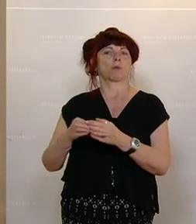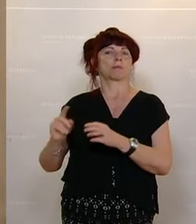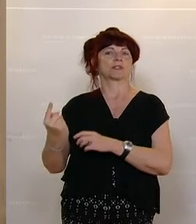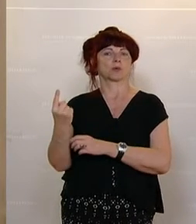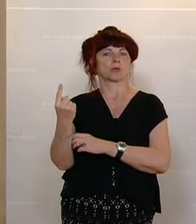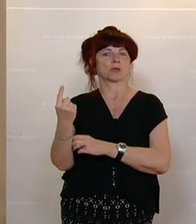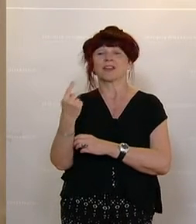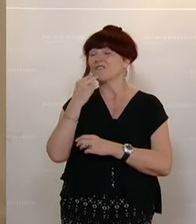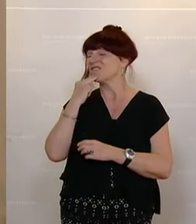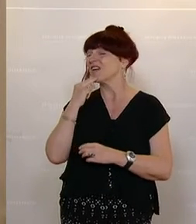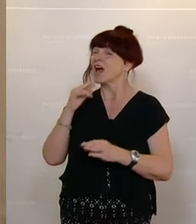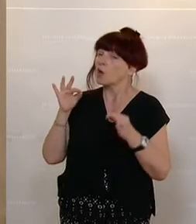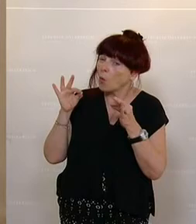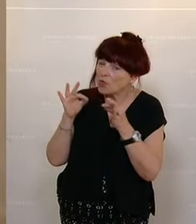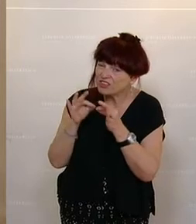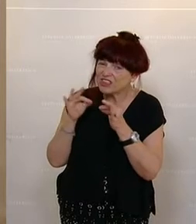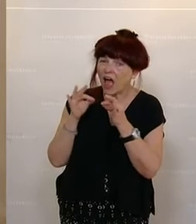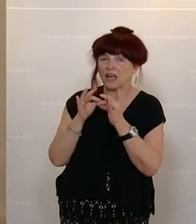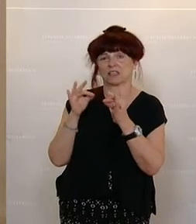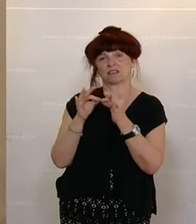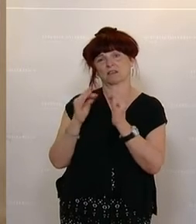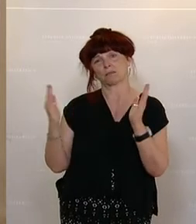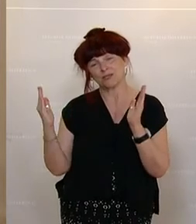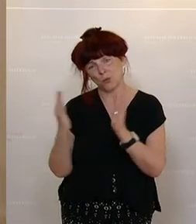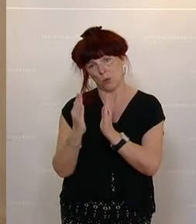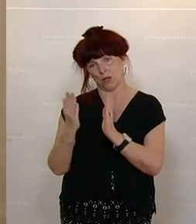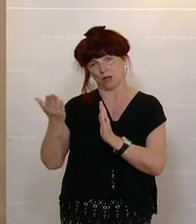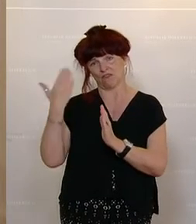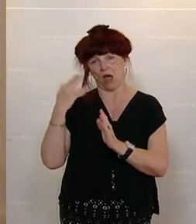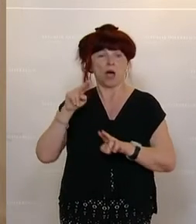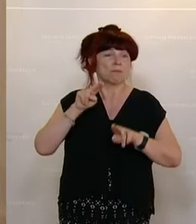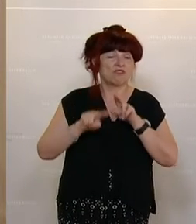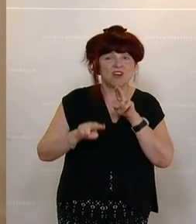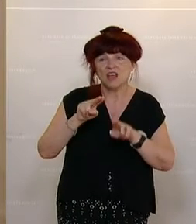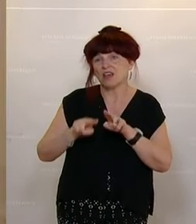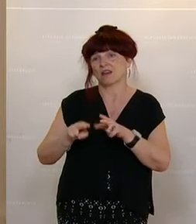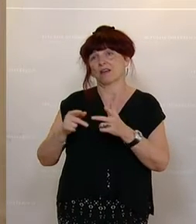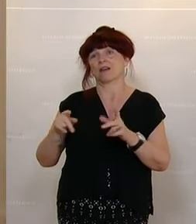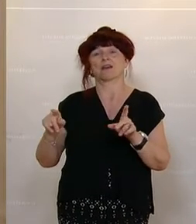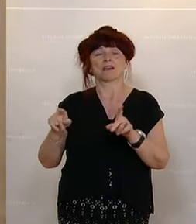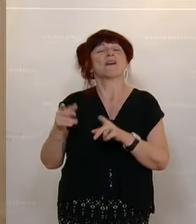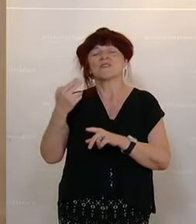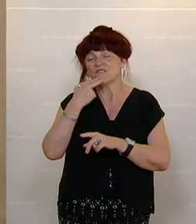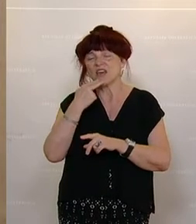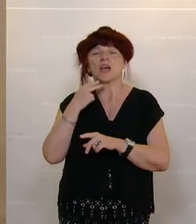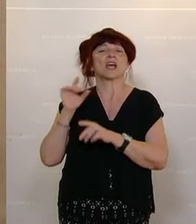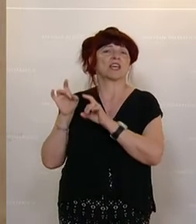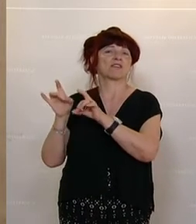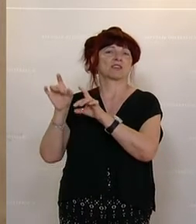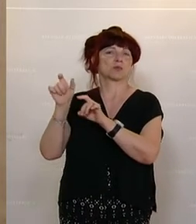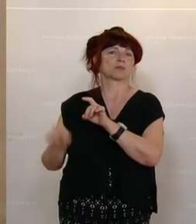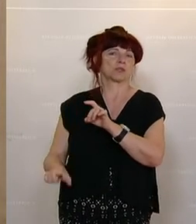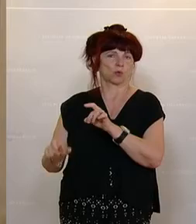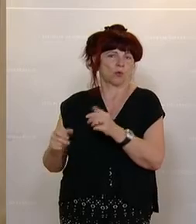die direkt im persönlichen, pflegenden Kontakt der Erkrankten steht. Vielen